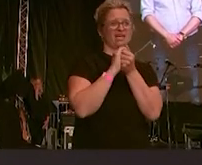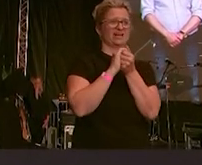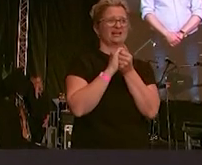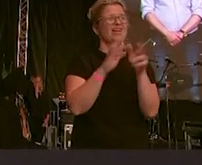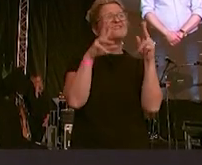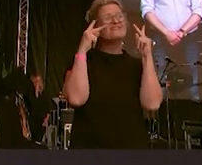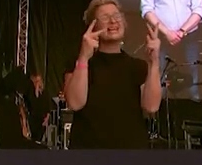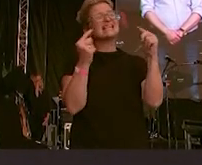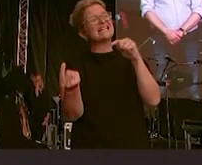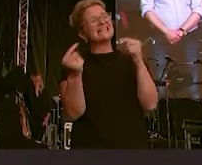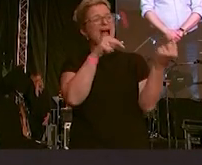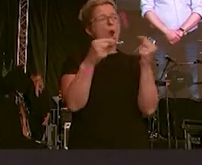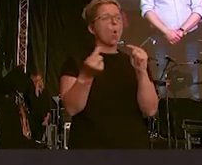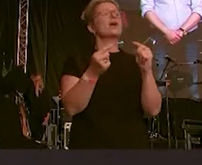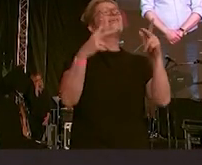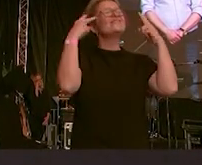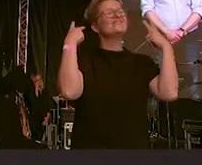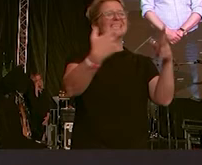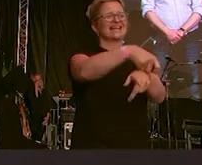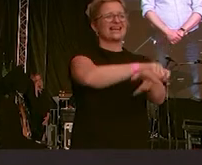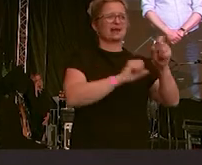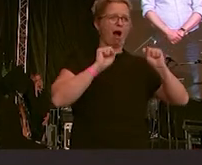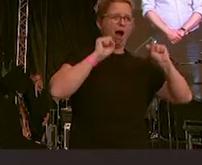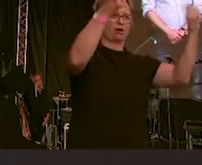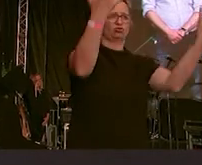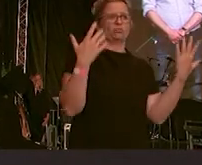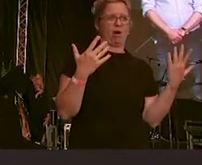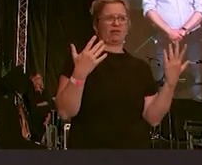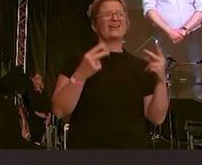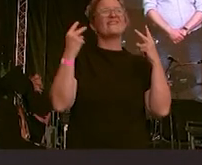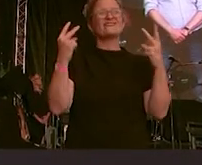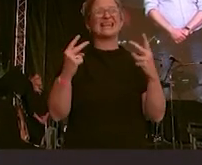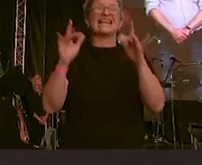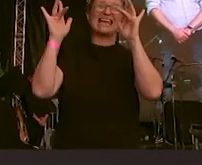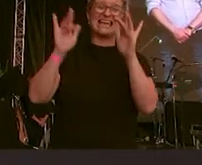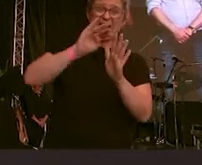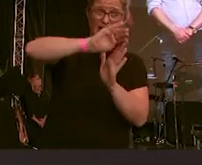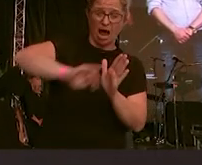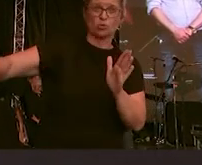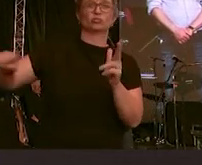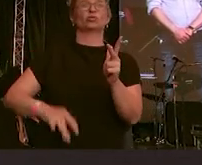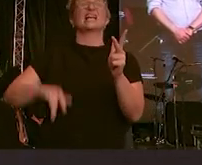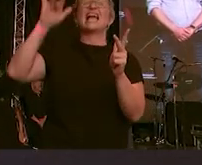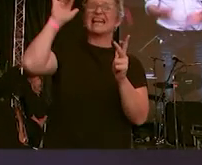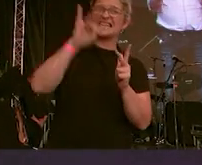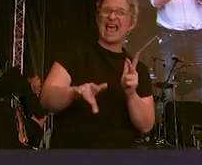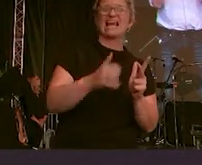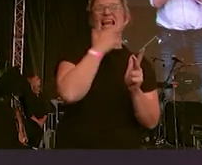Dialog, aber auch das Engagement gegen Ausgrenzung, gegen Rassismus und Antisemitismus.